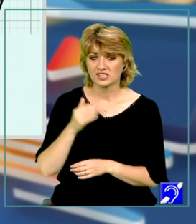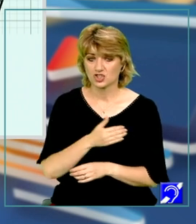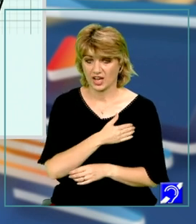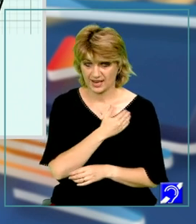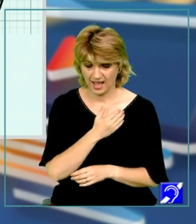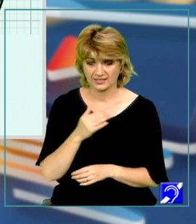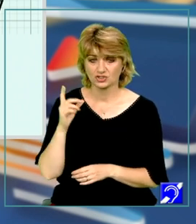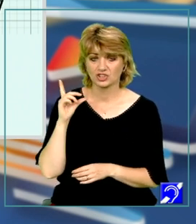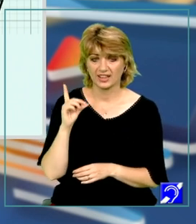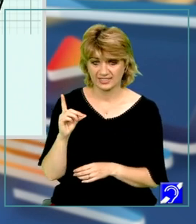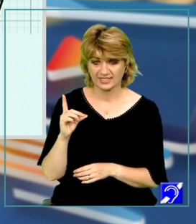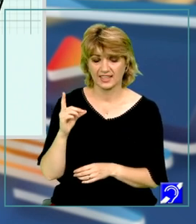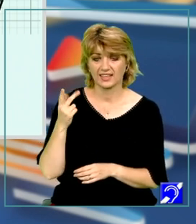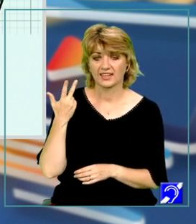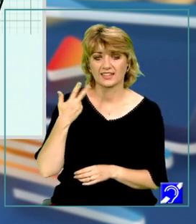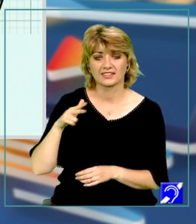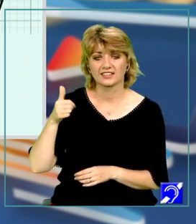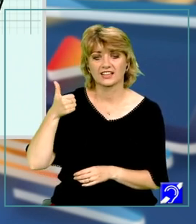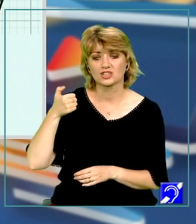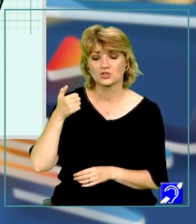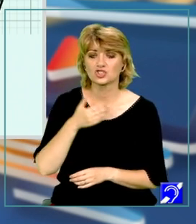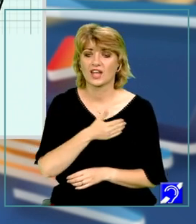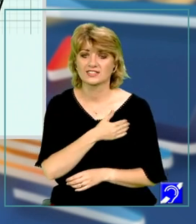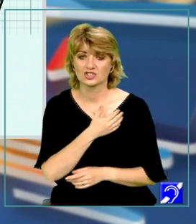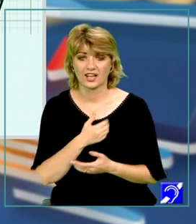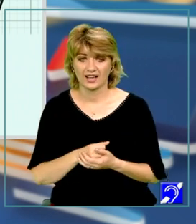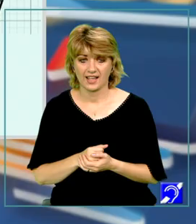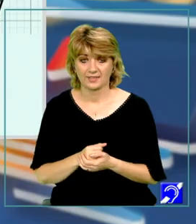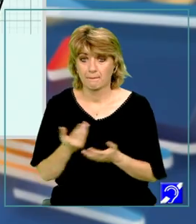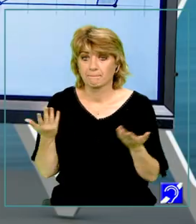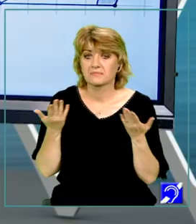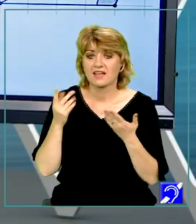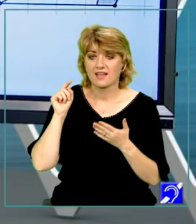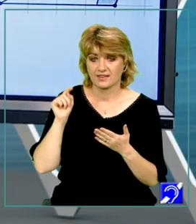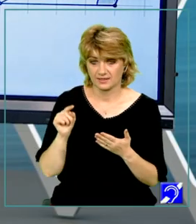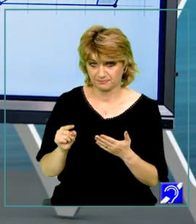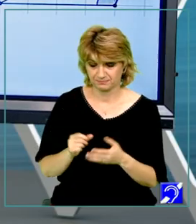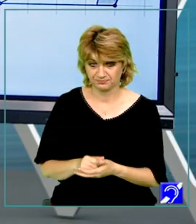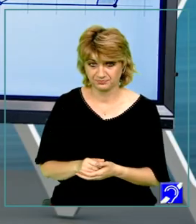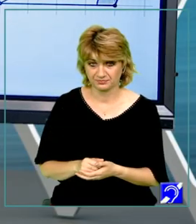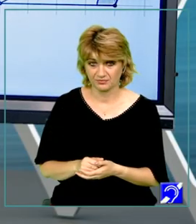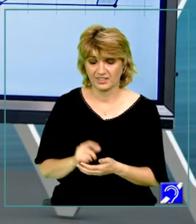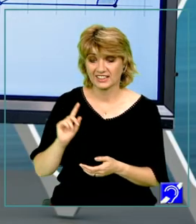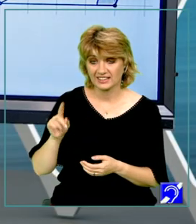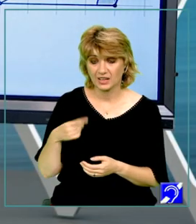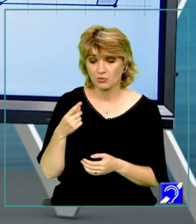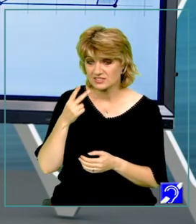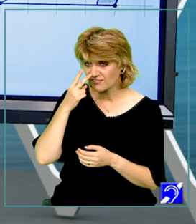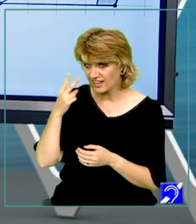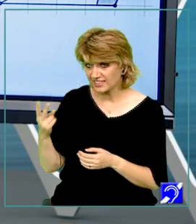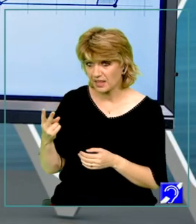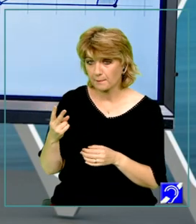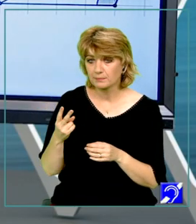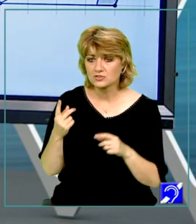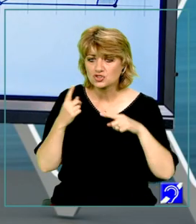de grade, varianta D, de grade. Trebuie să evaluăm suma